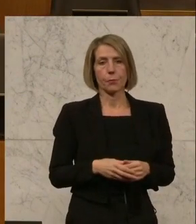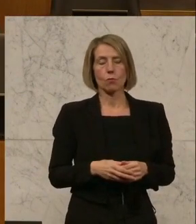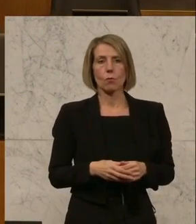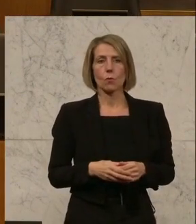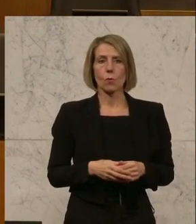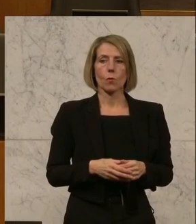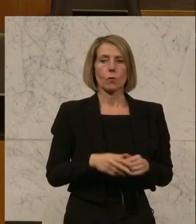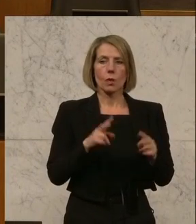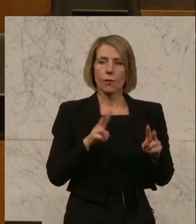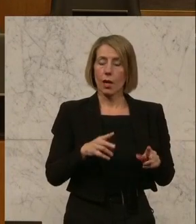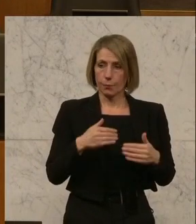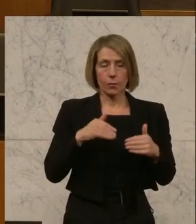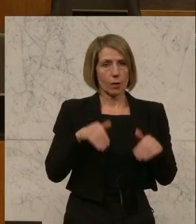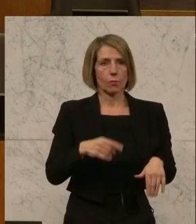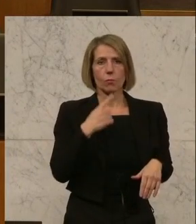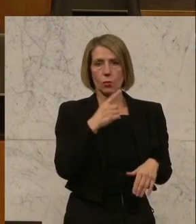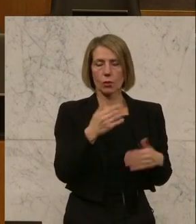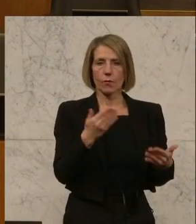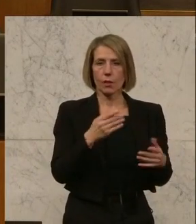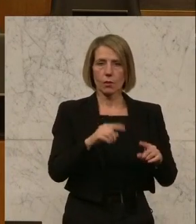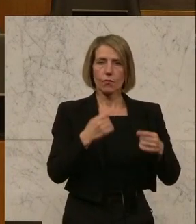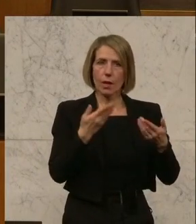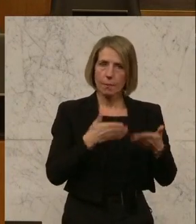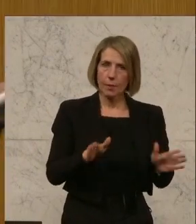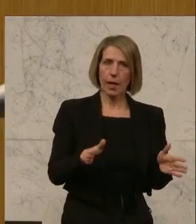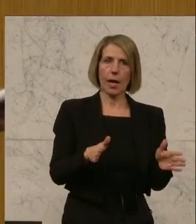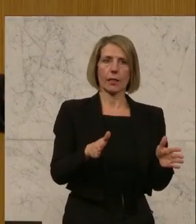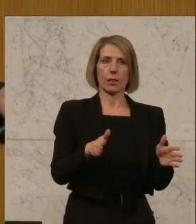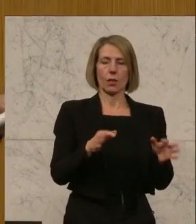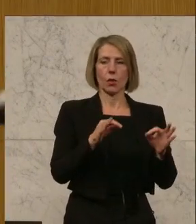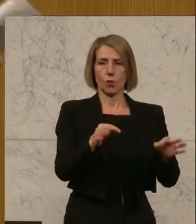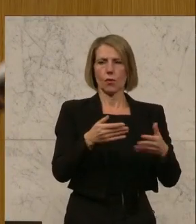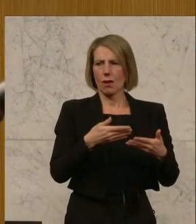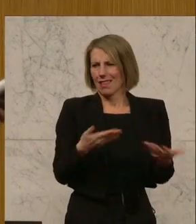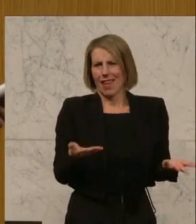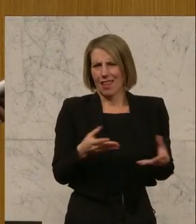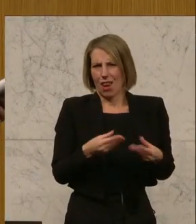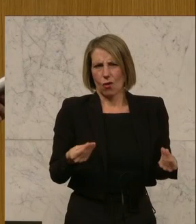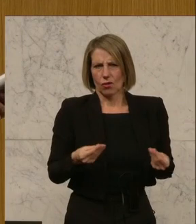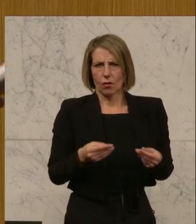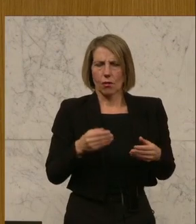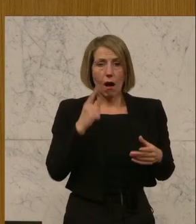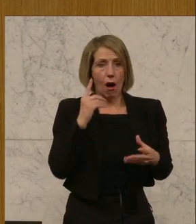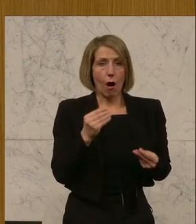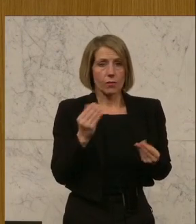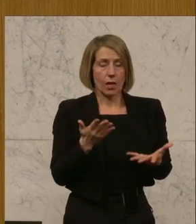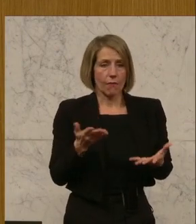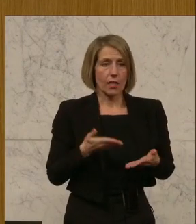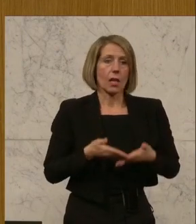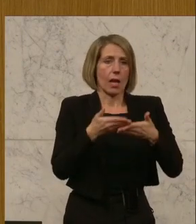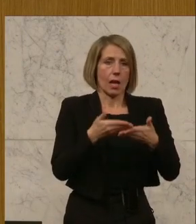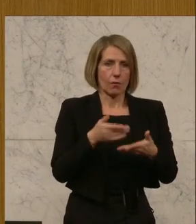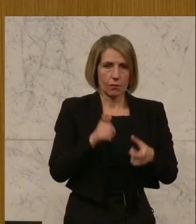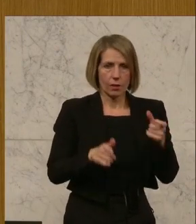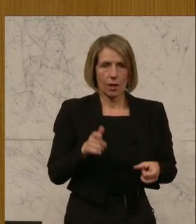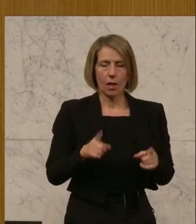ich sage es ganz ehrlich, wir sind bereit für jegliche Lösung, Hauptsache sie hilft. Aber ich sage es Ihnen ganz offen,